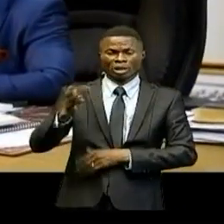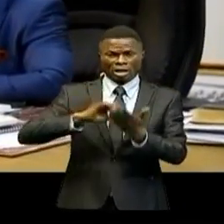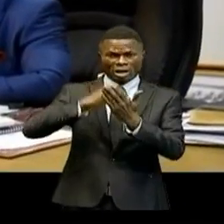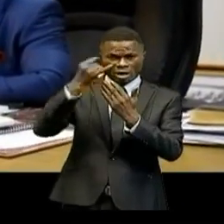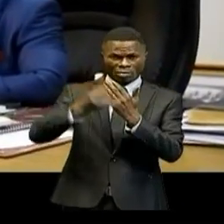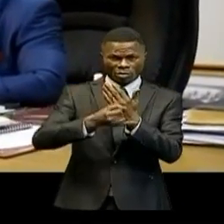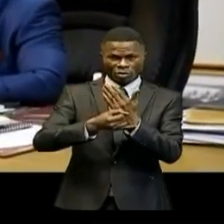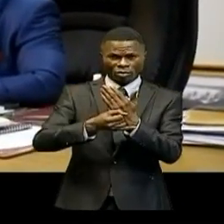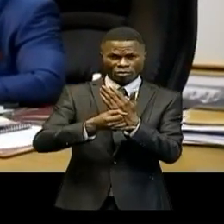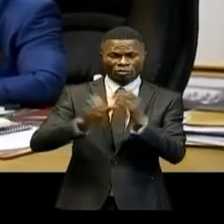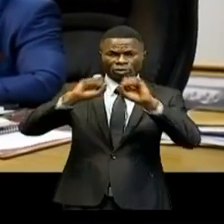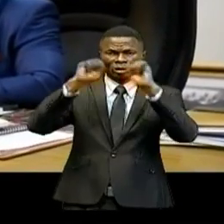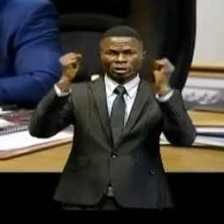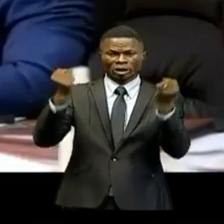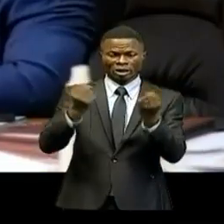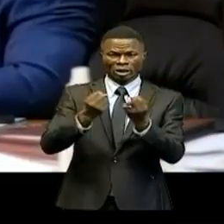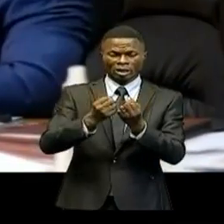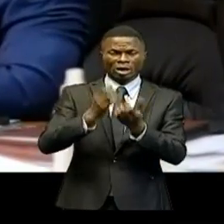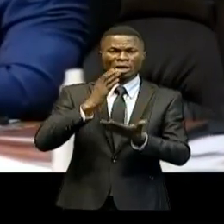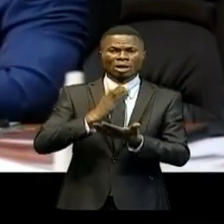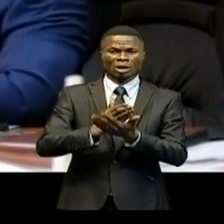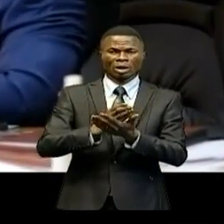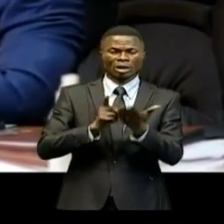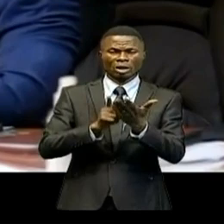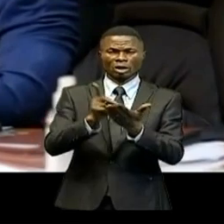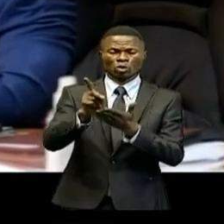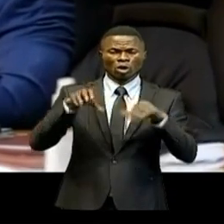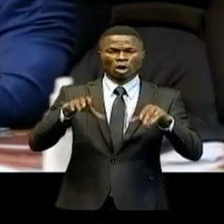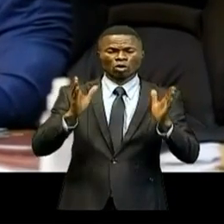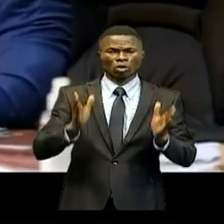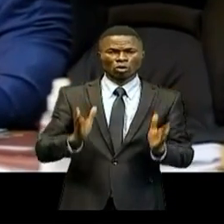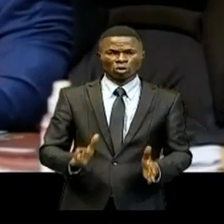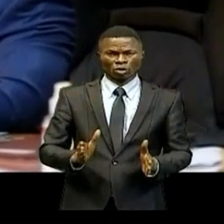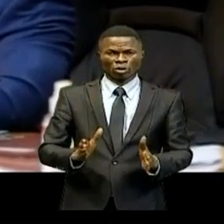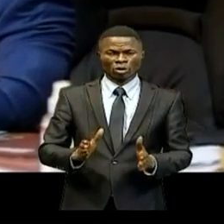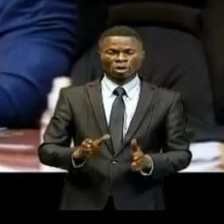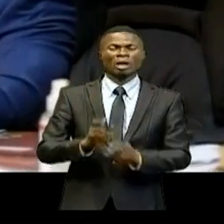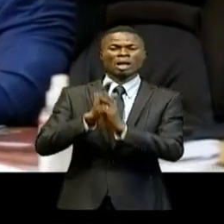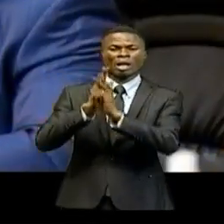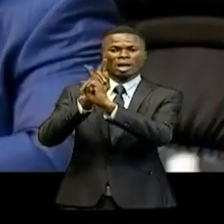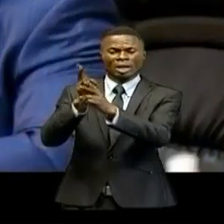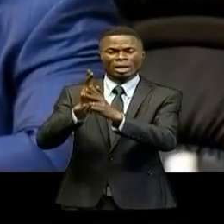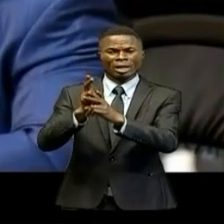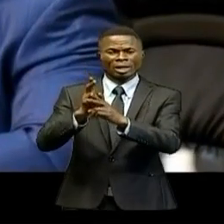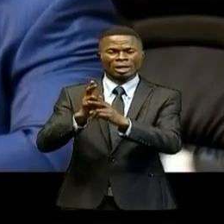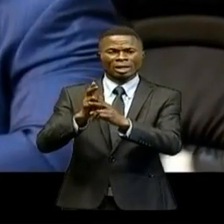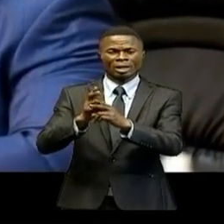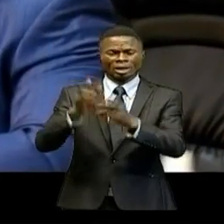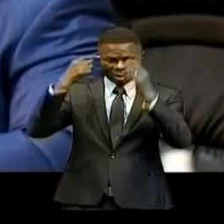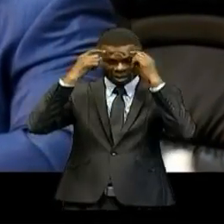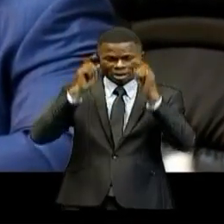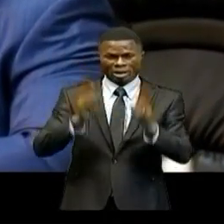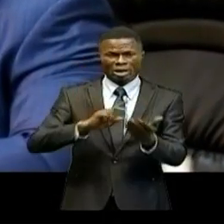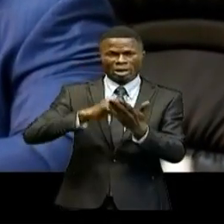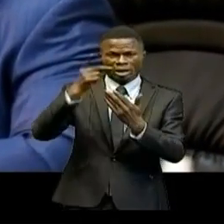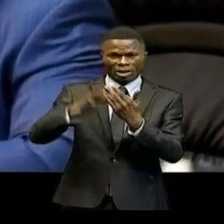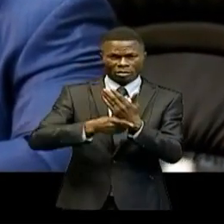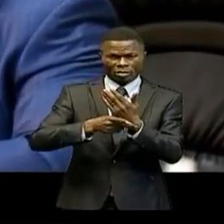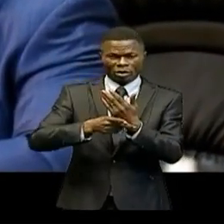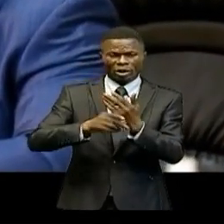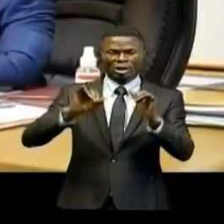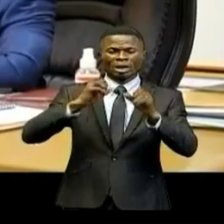développé par la Société privée des droits congolais est une réponse aux engagements consignés dans le plan directeur d